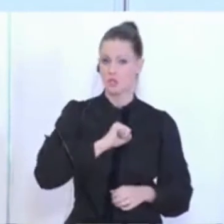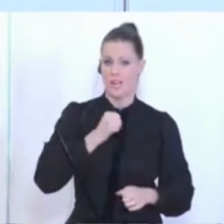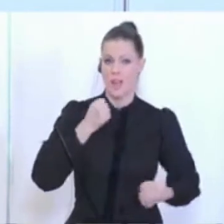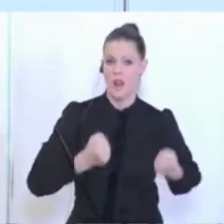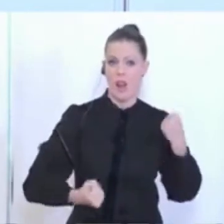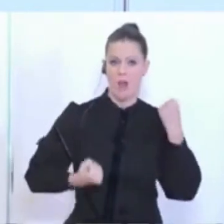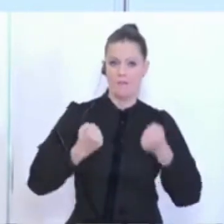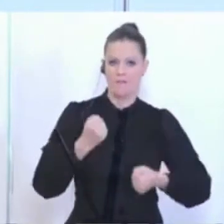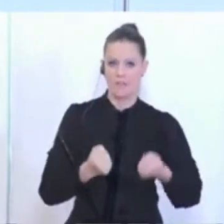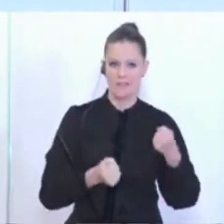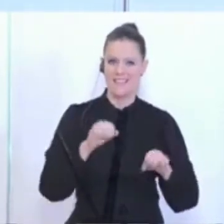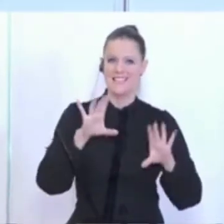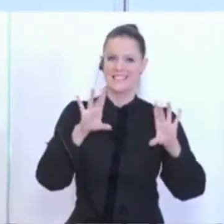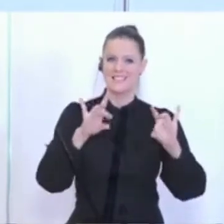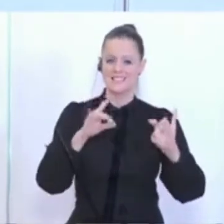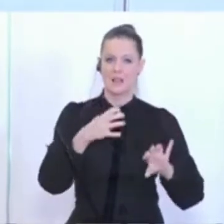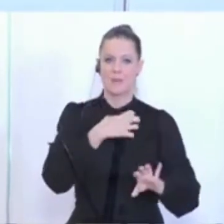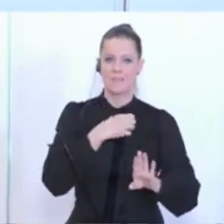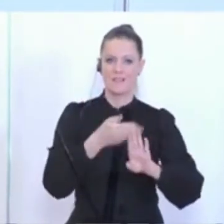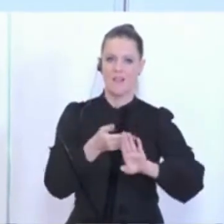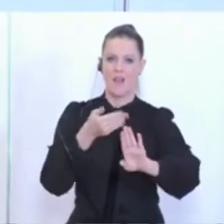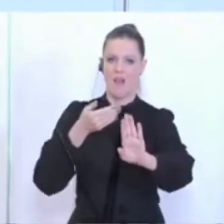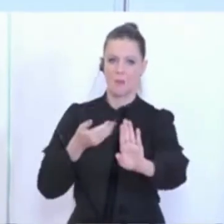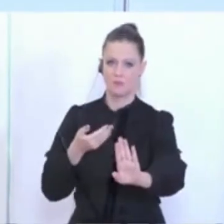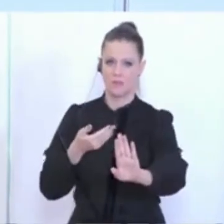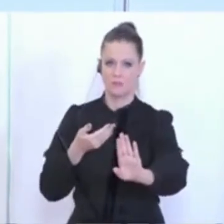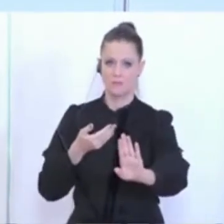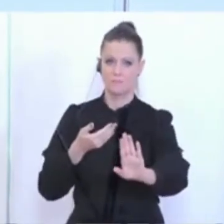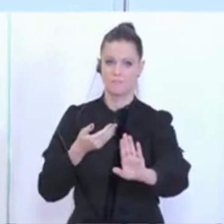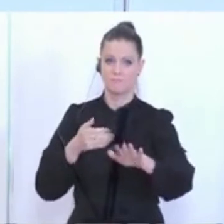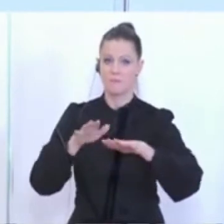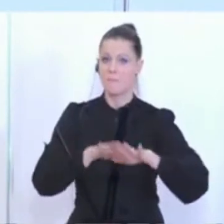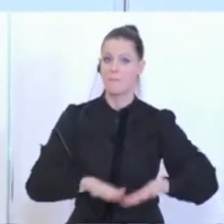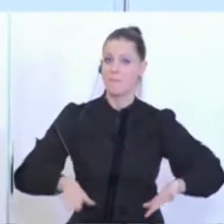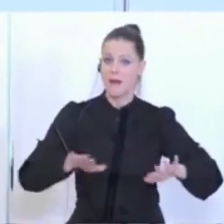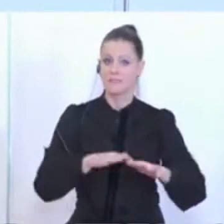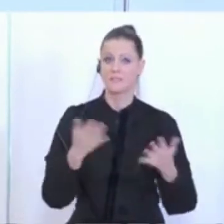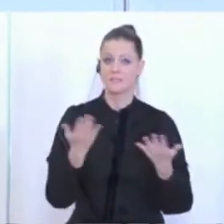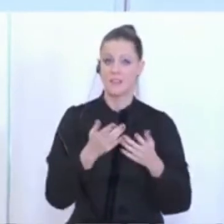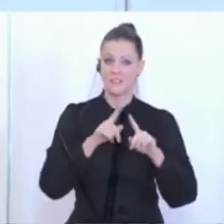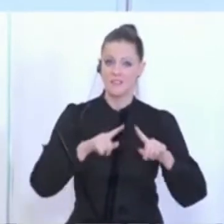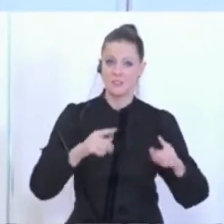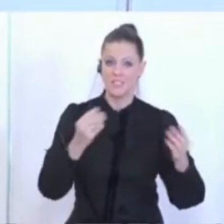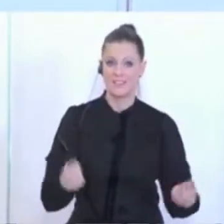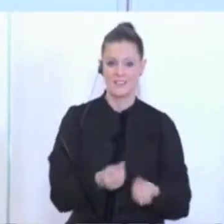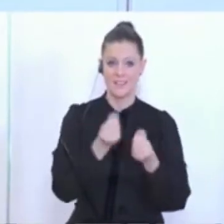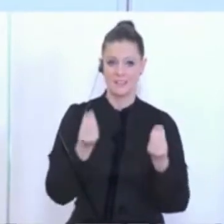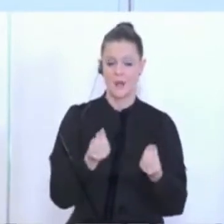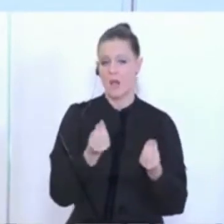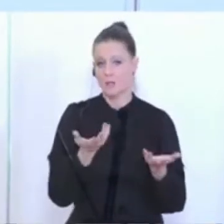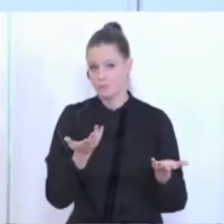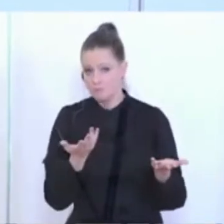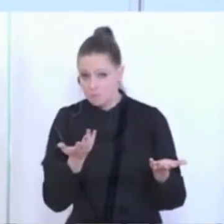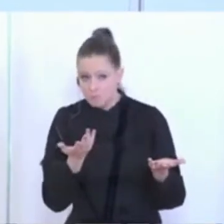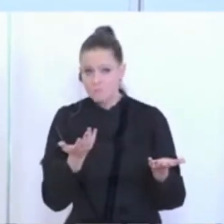auf zehn Meter. Das beruht auf verschiedenen Umständen. Die, die doch